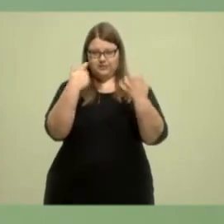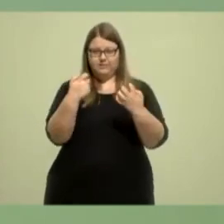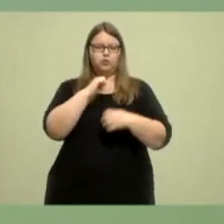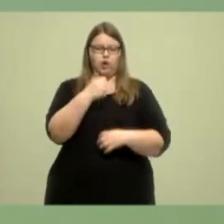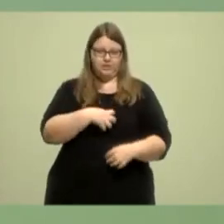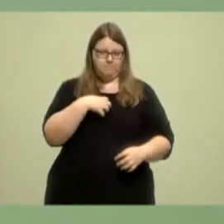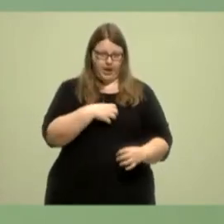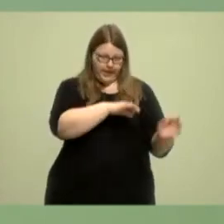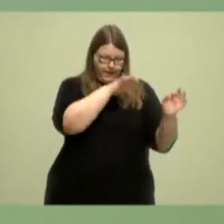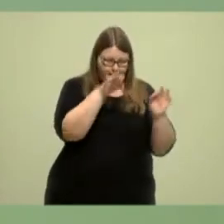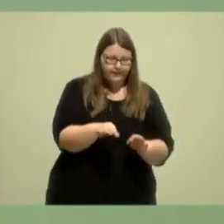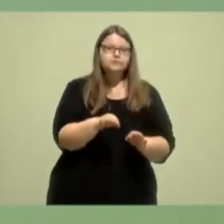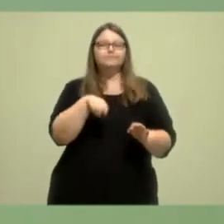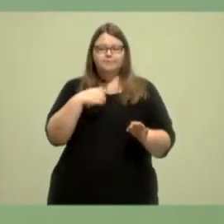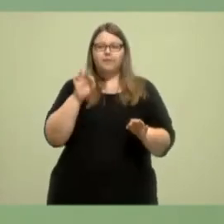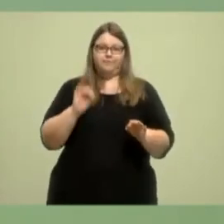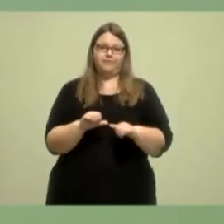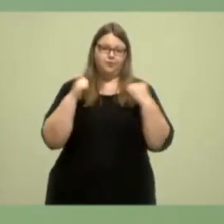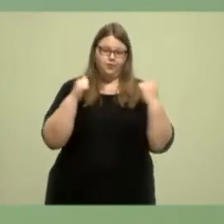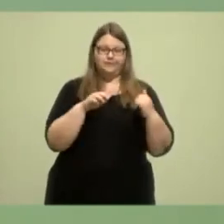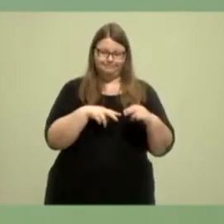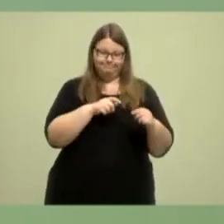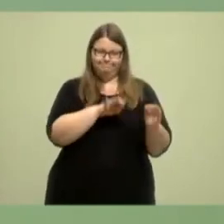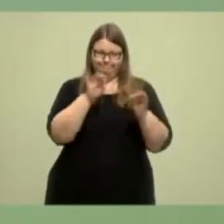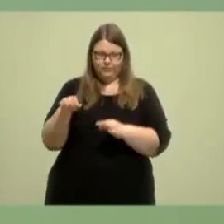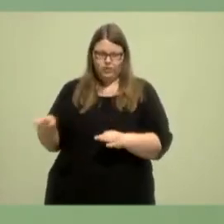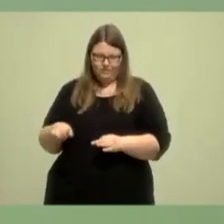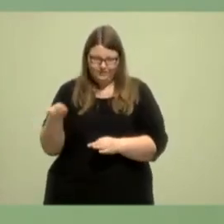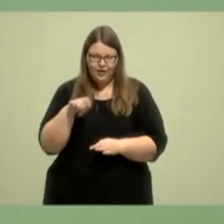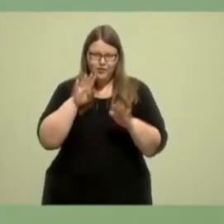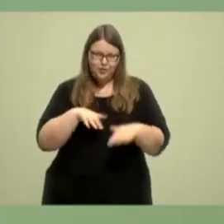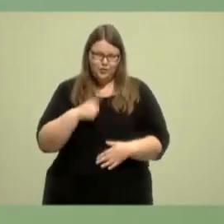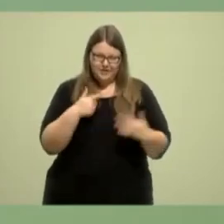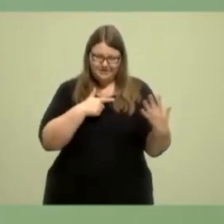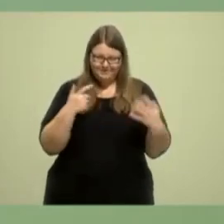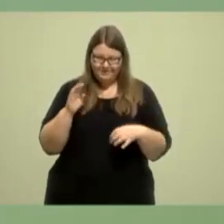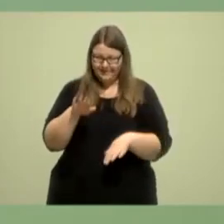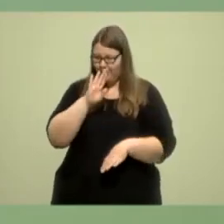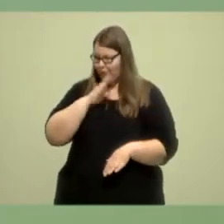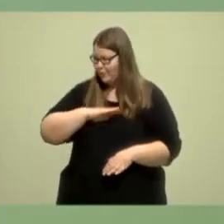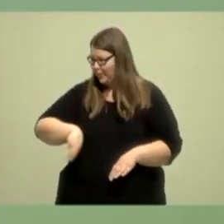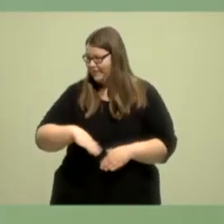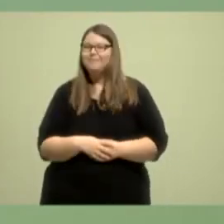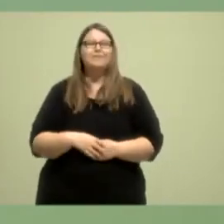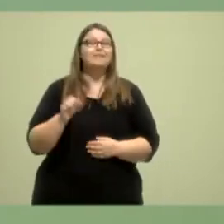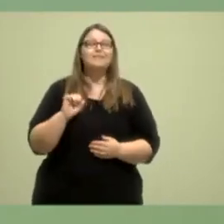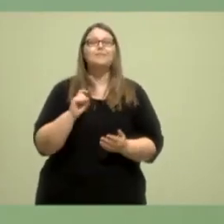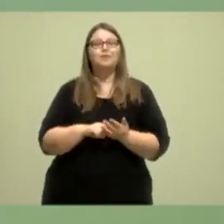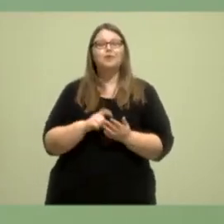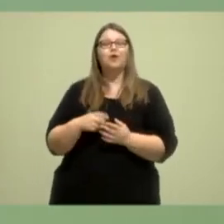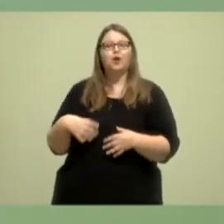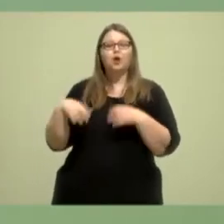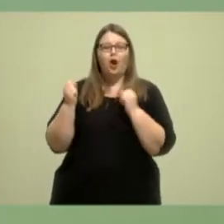Bayern, doch dann zum Glück zog er dann nach Nordrhein-Westfalen 1977. Denn die Kölner Fortwerke